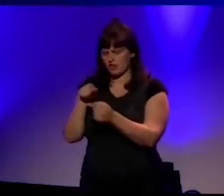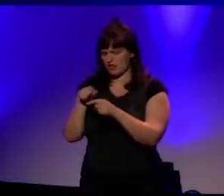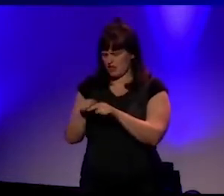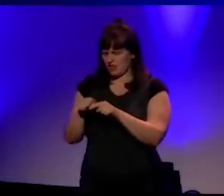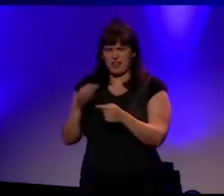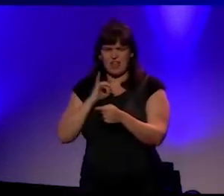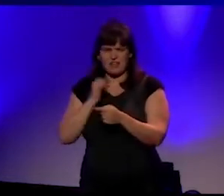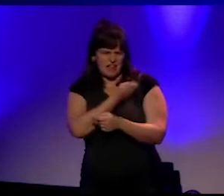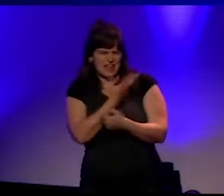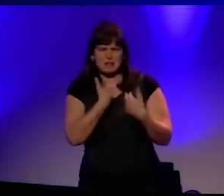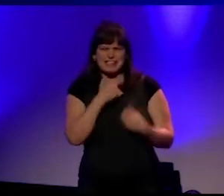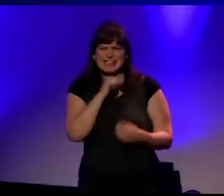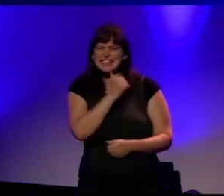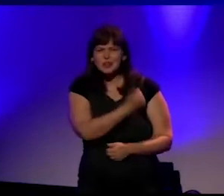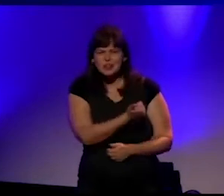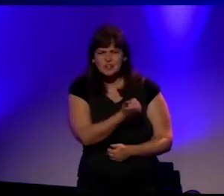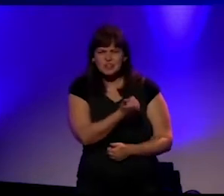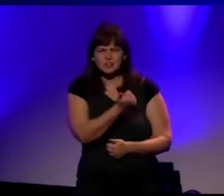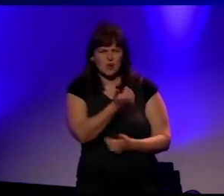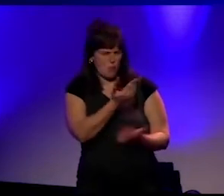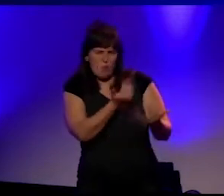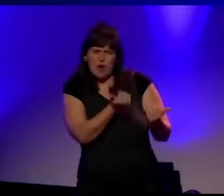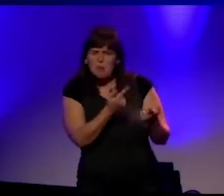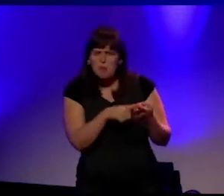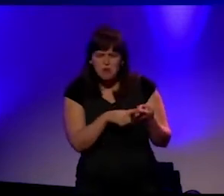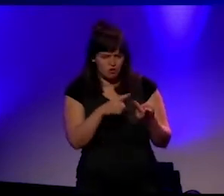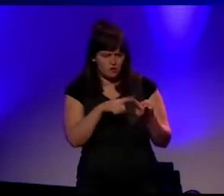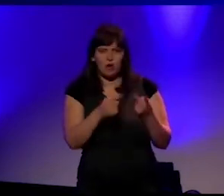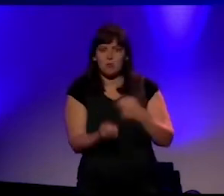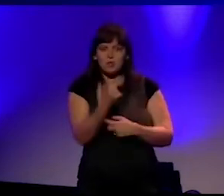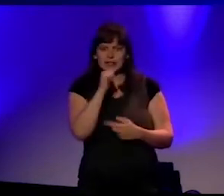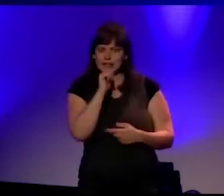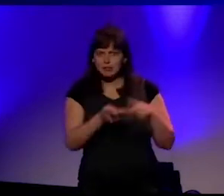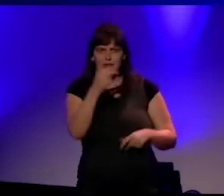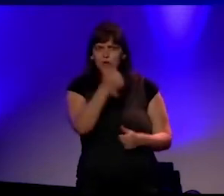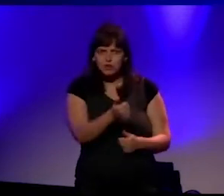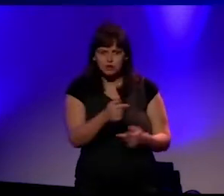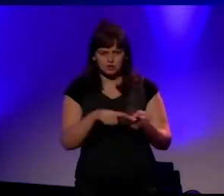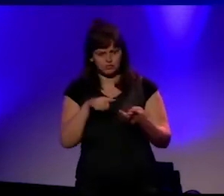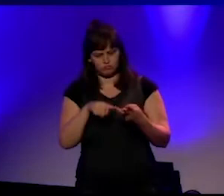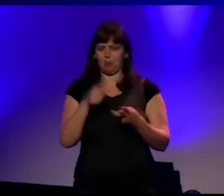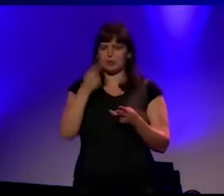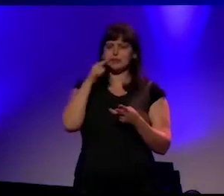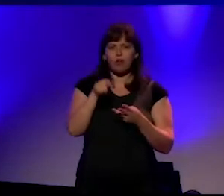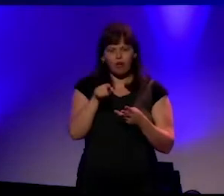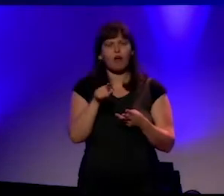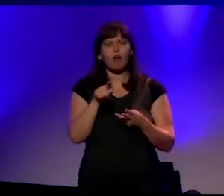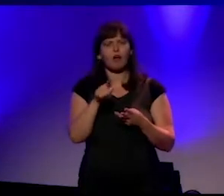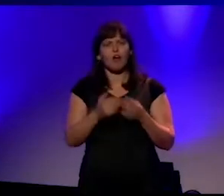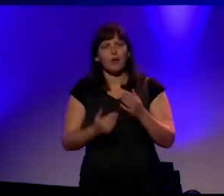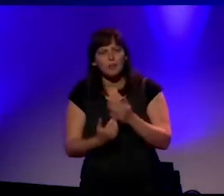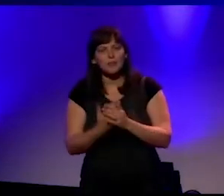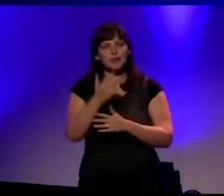toch niet deugen. Of plots niet langer deugen. Of toch weer net dat tikkeltje, meer, terug,